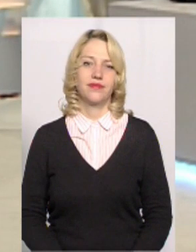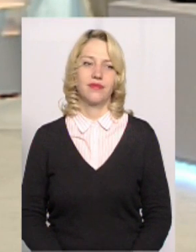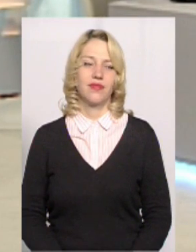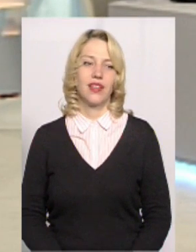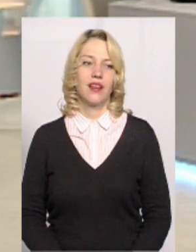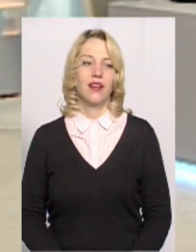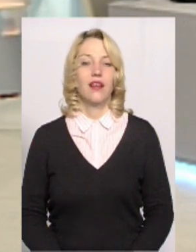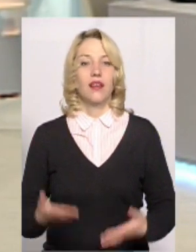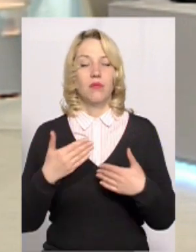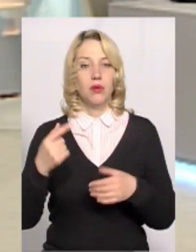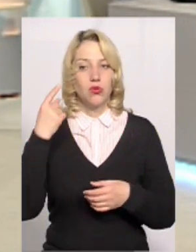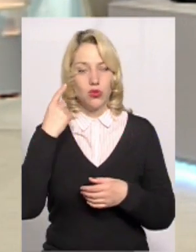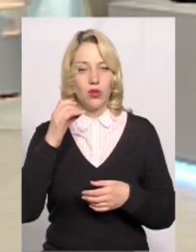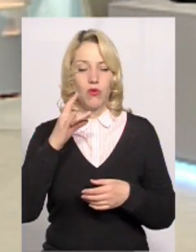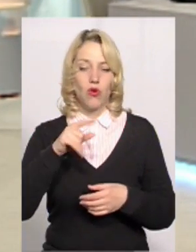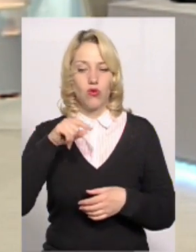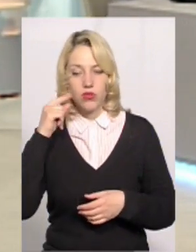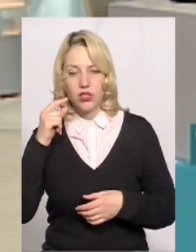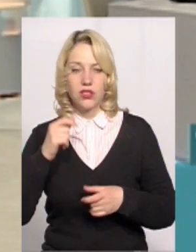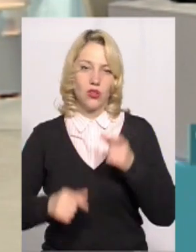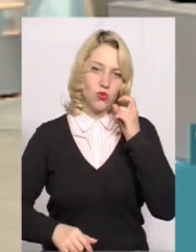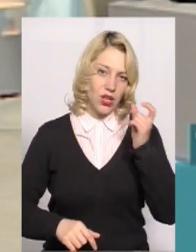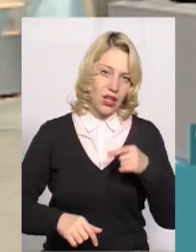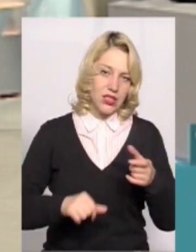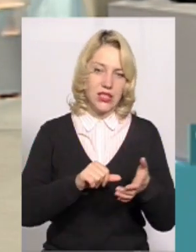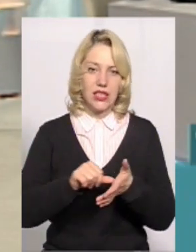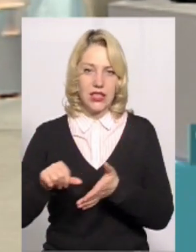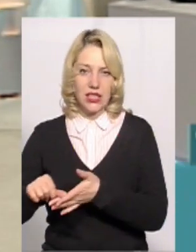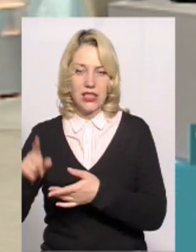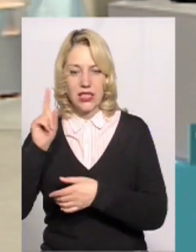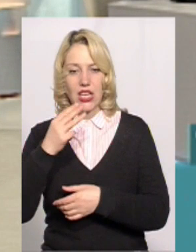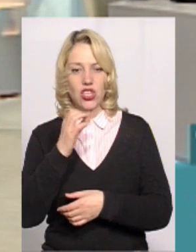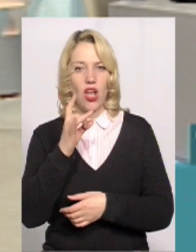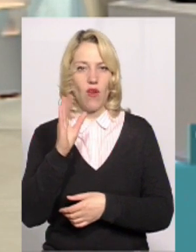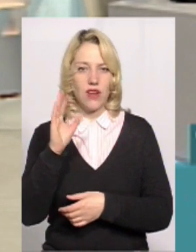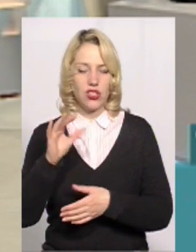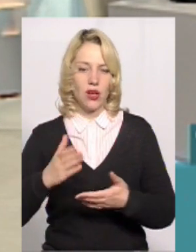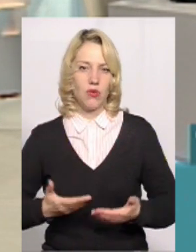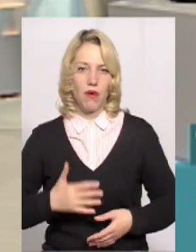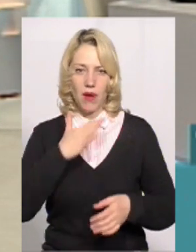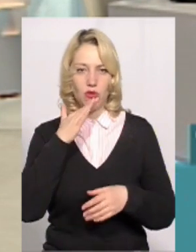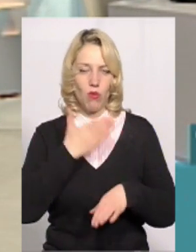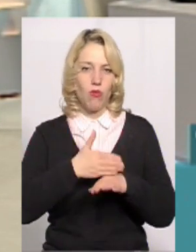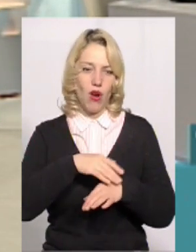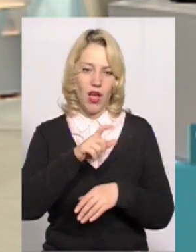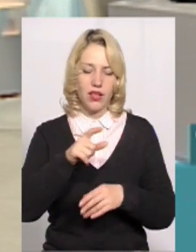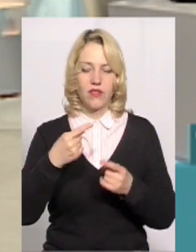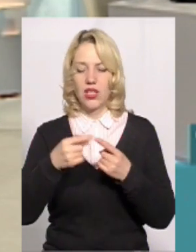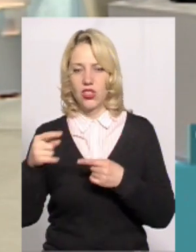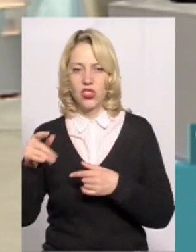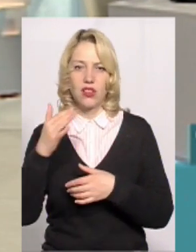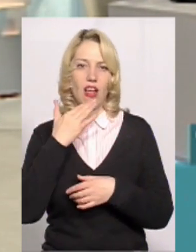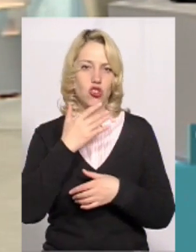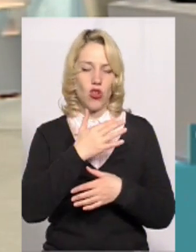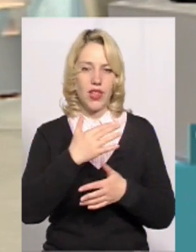Ми почули про умовно російські і українські дільниці, а знаємо, на Шаровечці проживає багато поляків, де ще в районах іншої